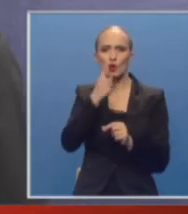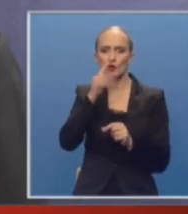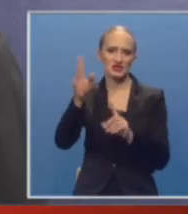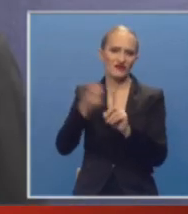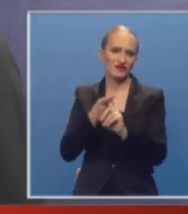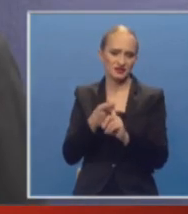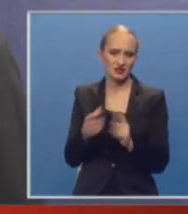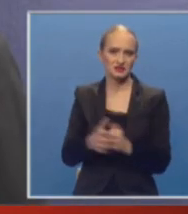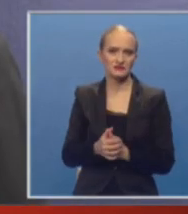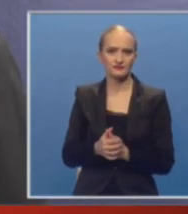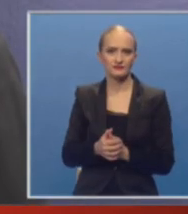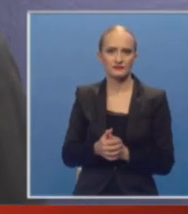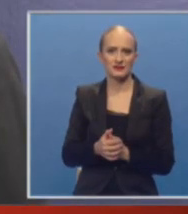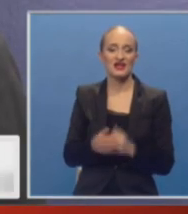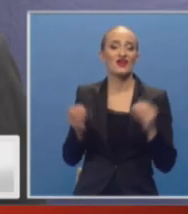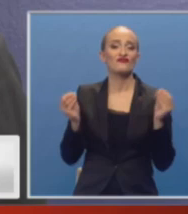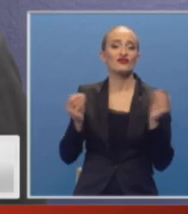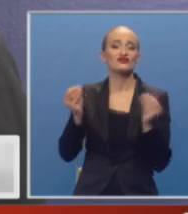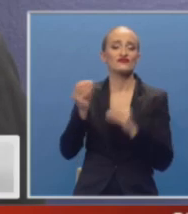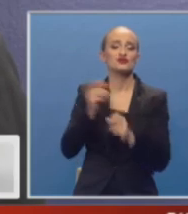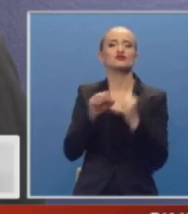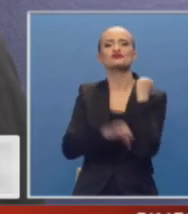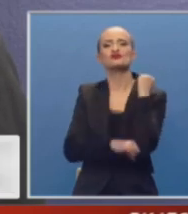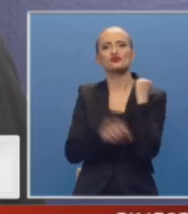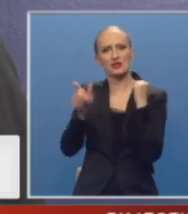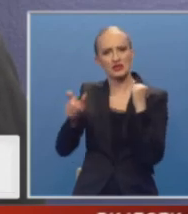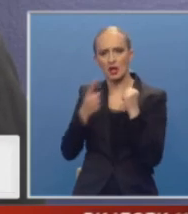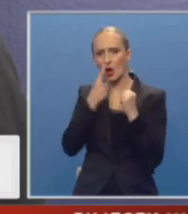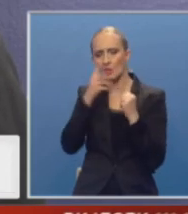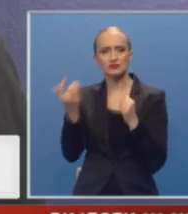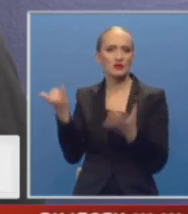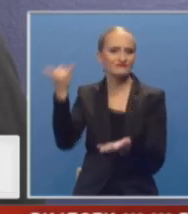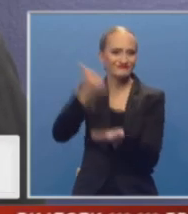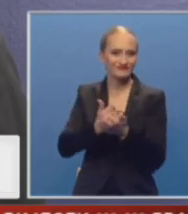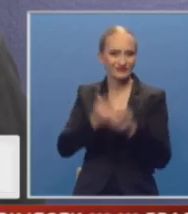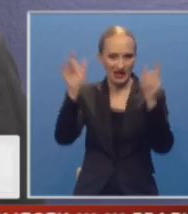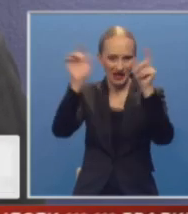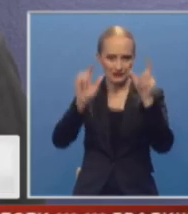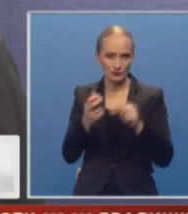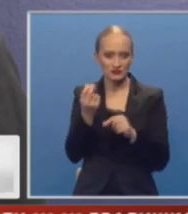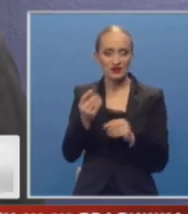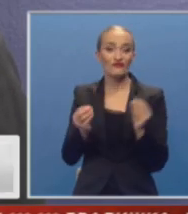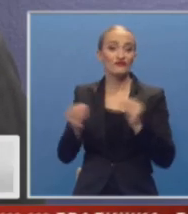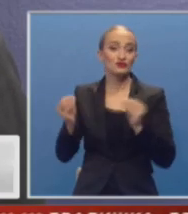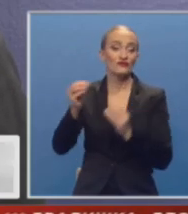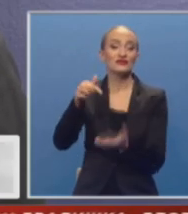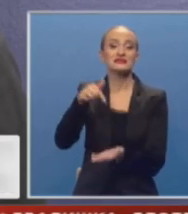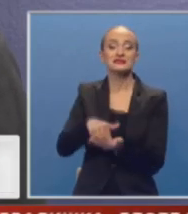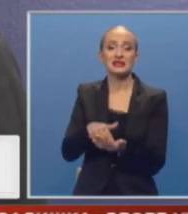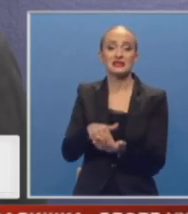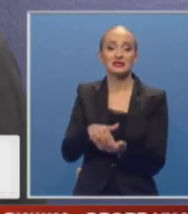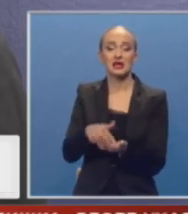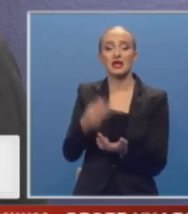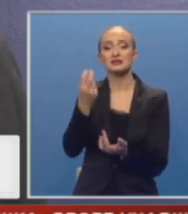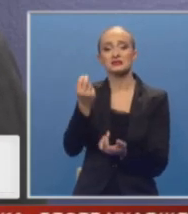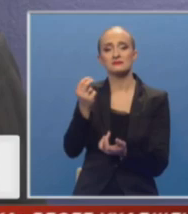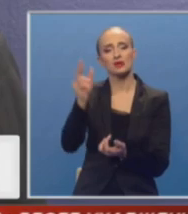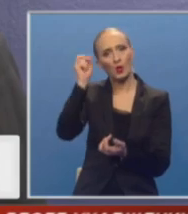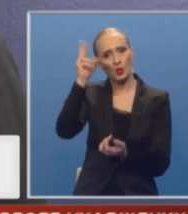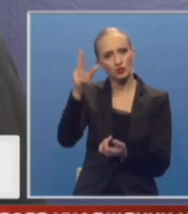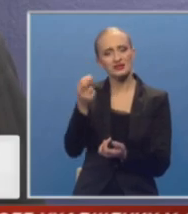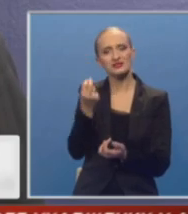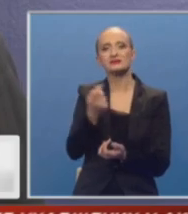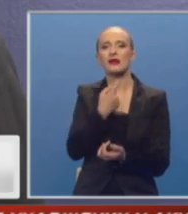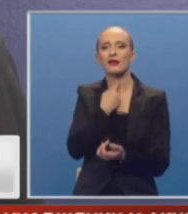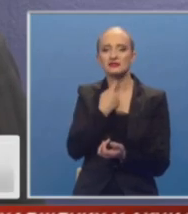federacijom. Sve više i sve više studenta iz Rusije dolaze u Republiku Srpsku i sve više i više centrava srpske kulture i